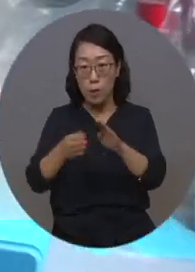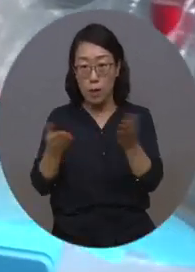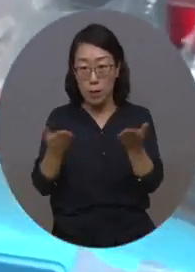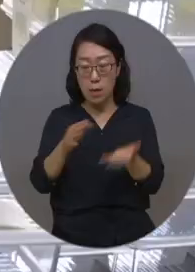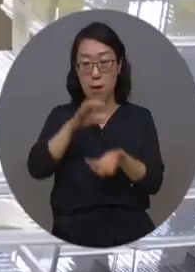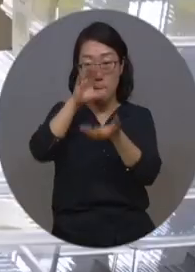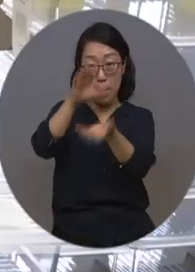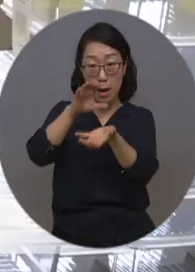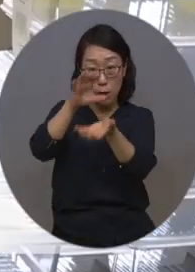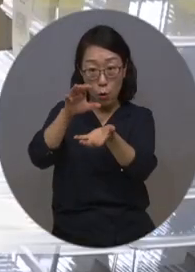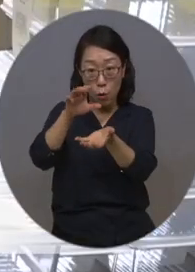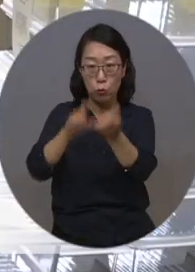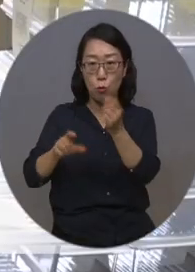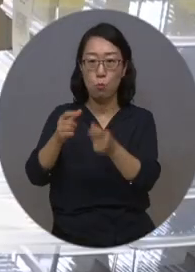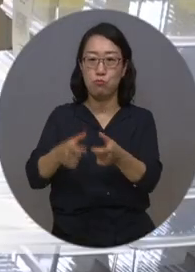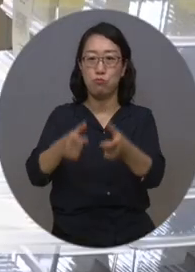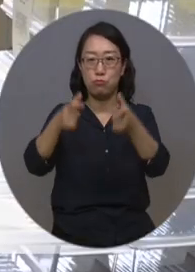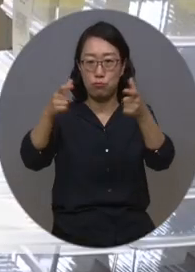증가했습니다.